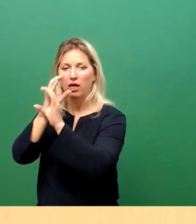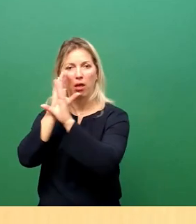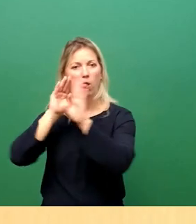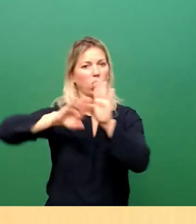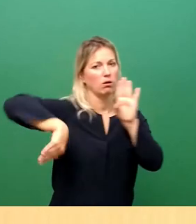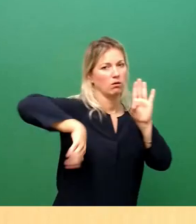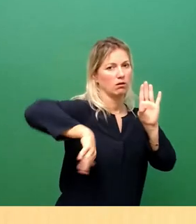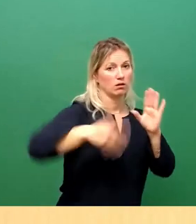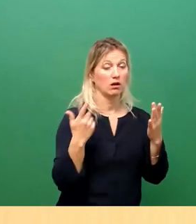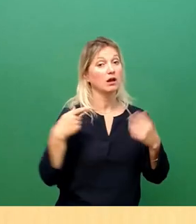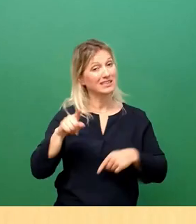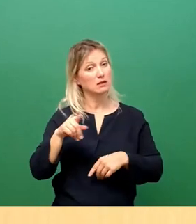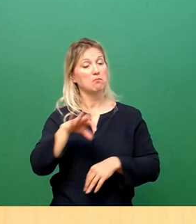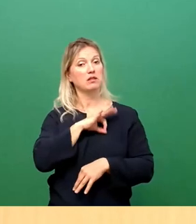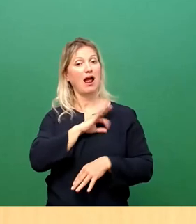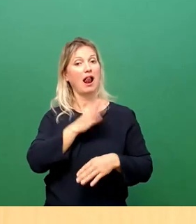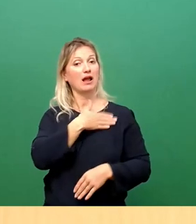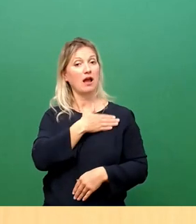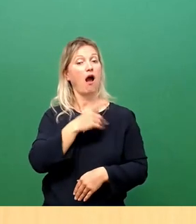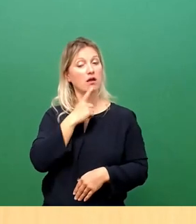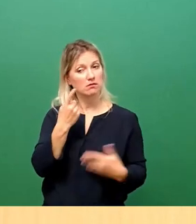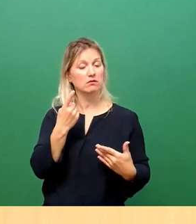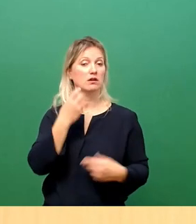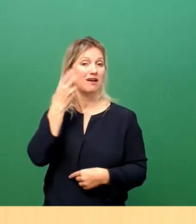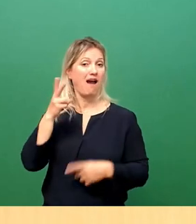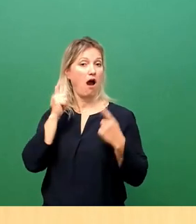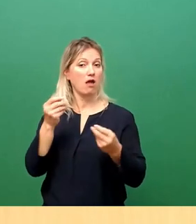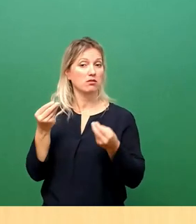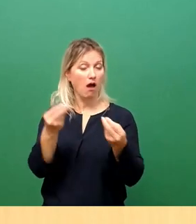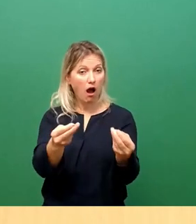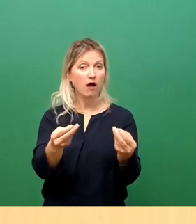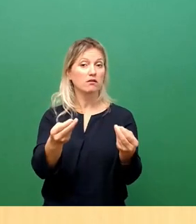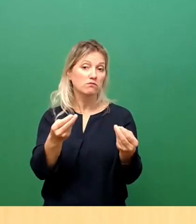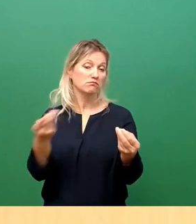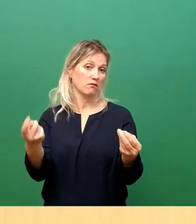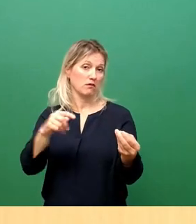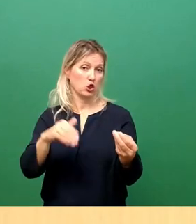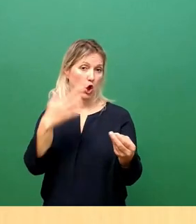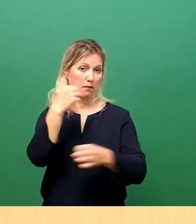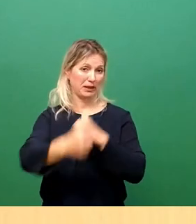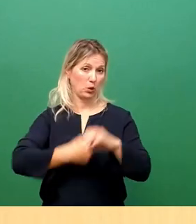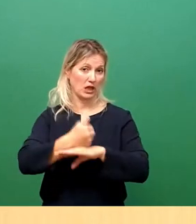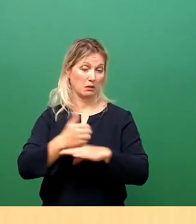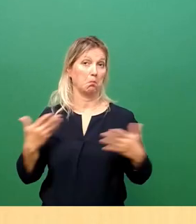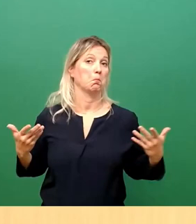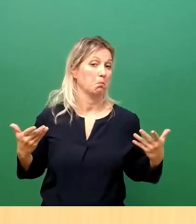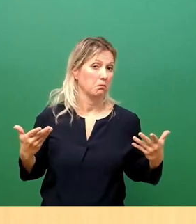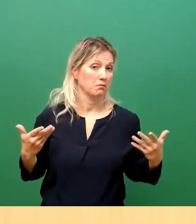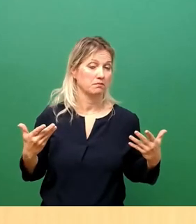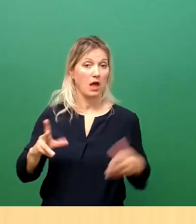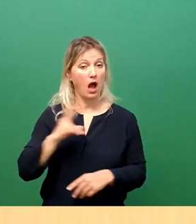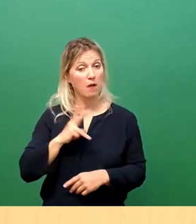Antrag eingereicht hat, um aus dem Schatten etwas ins Licht zu rücken. Vielleicht sollten wir uns einfach im Stadtrat auch bemühen, etwas weniger